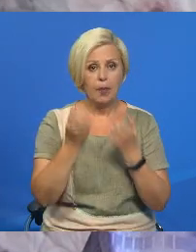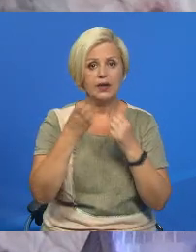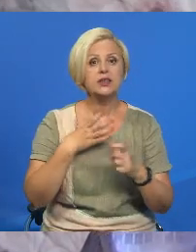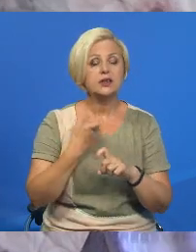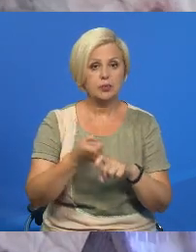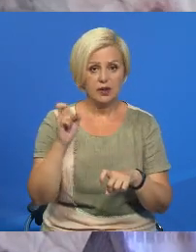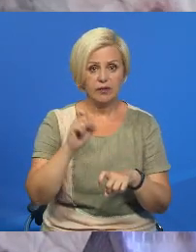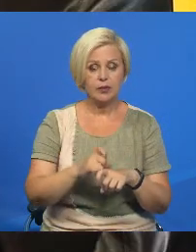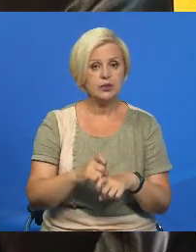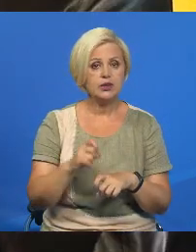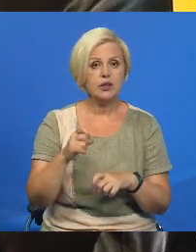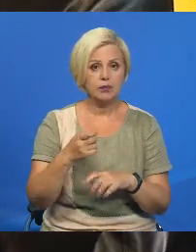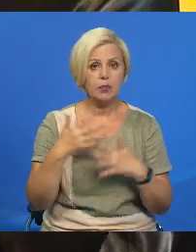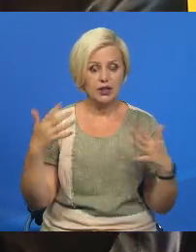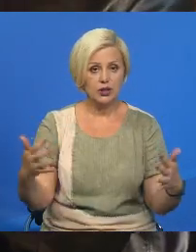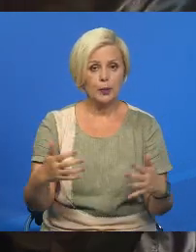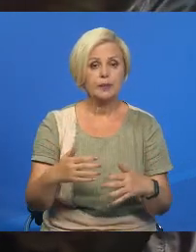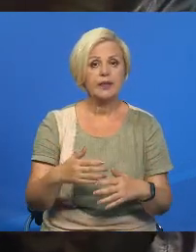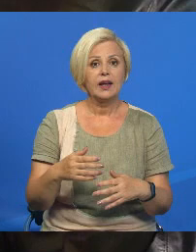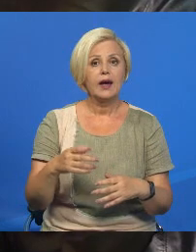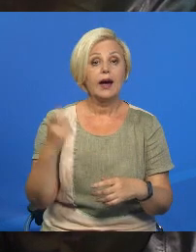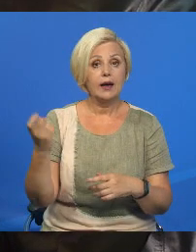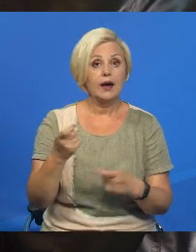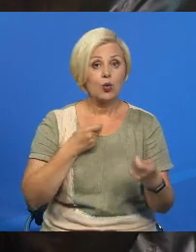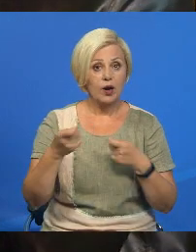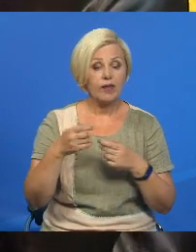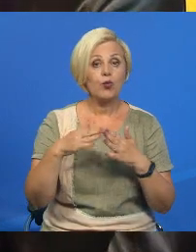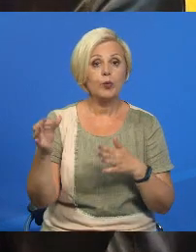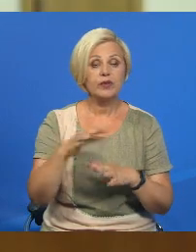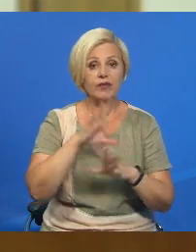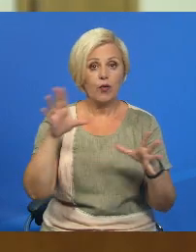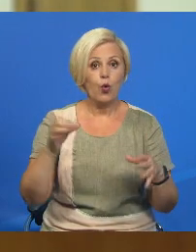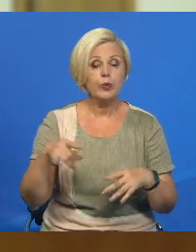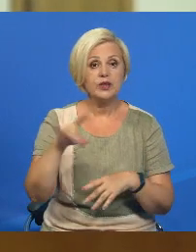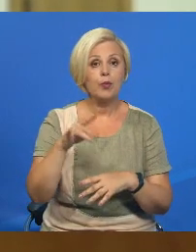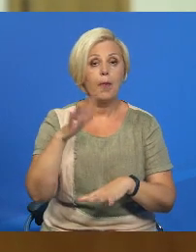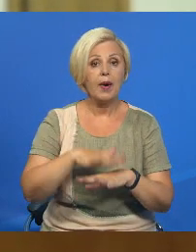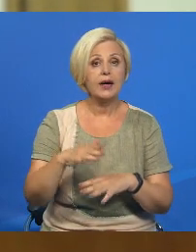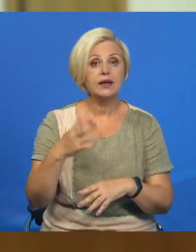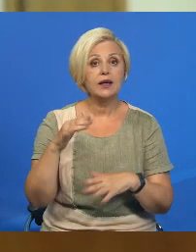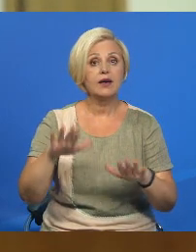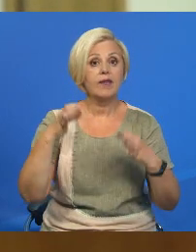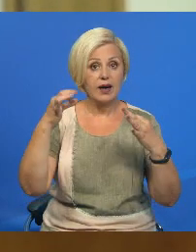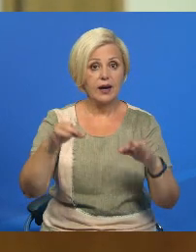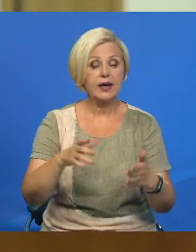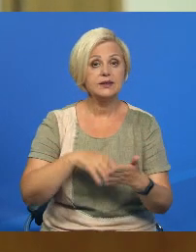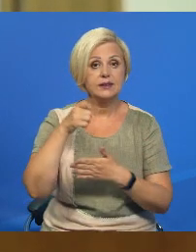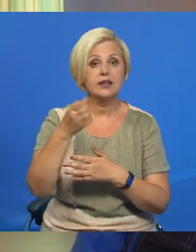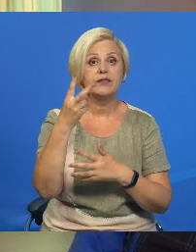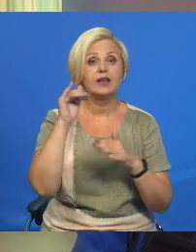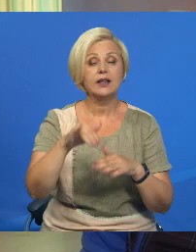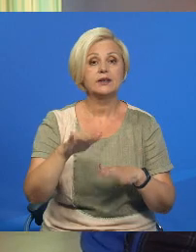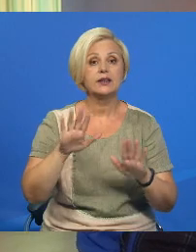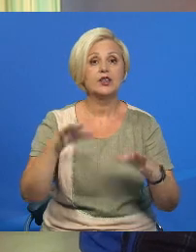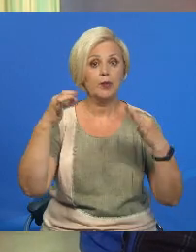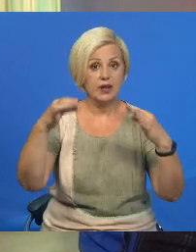была вообще супер». Наймальниками Гомельской области у Огульно-Республиканский банк вакансий заявлено 12 тысяч спорационных мест.